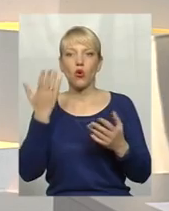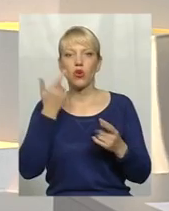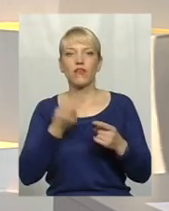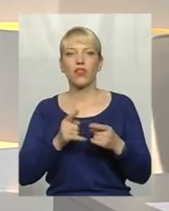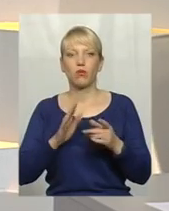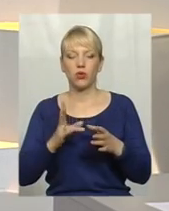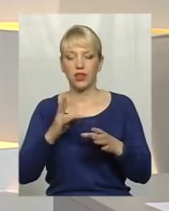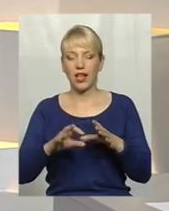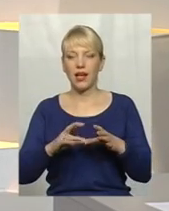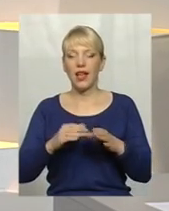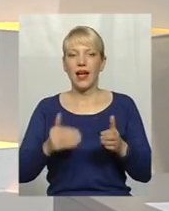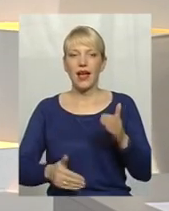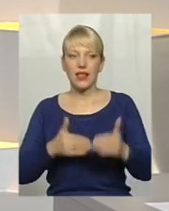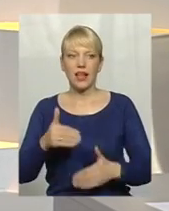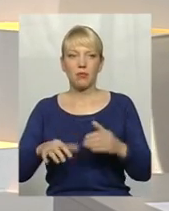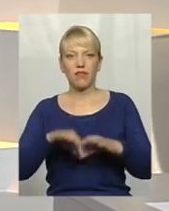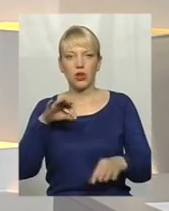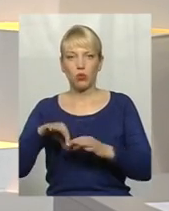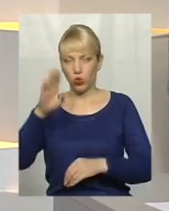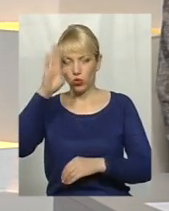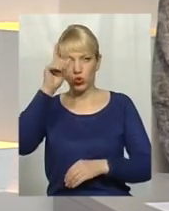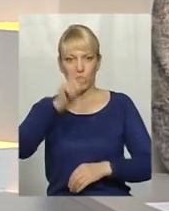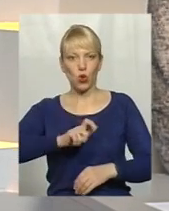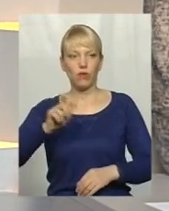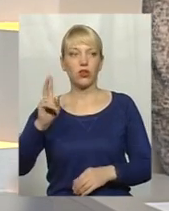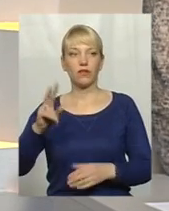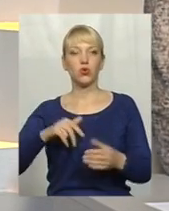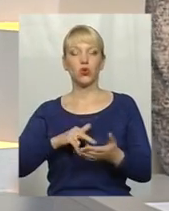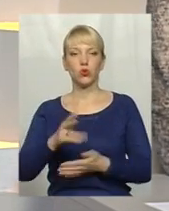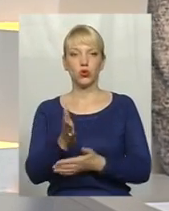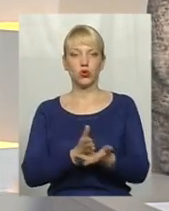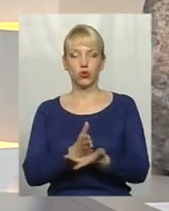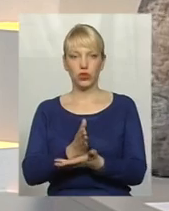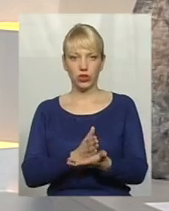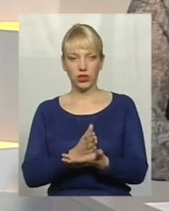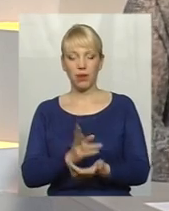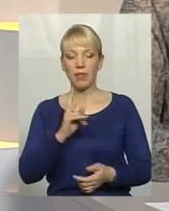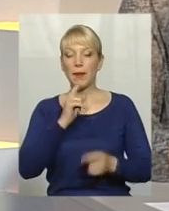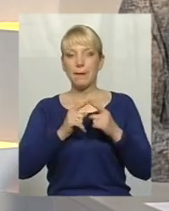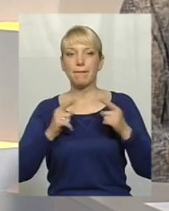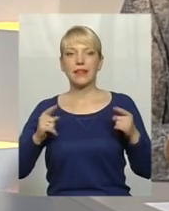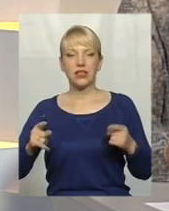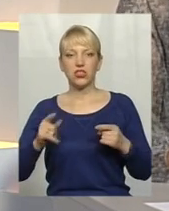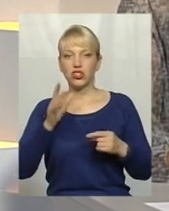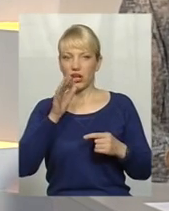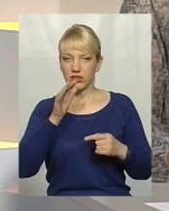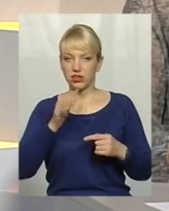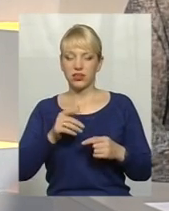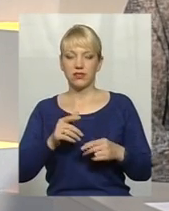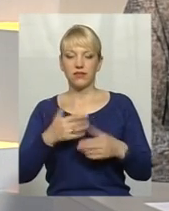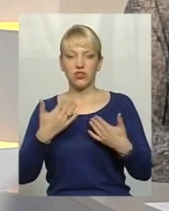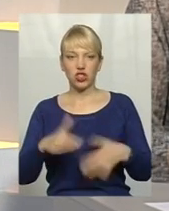відбору людей, чоловіків, які йдуть служити? Під час, вже